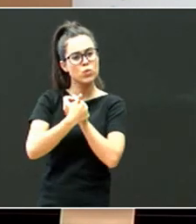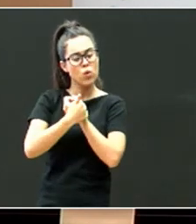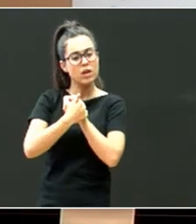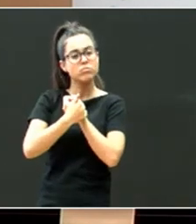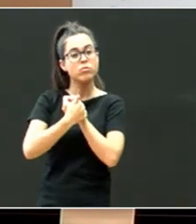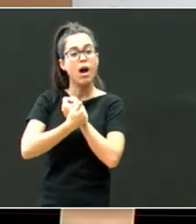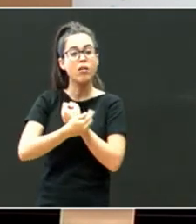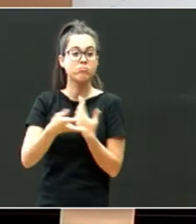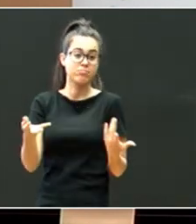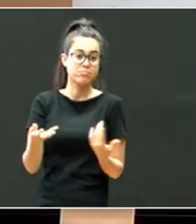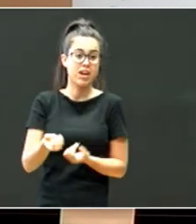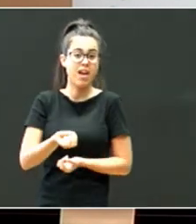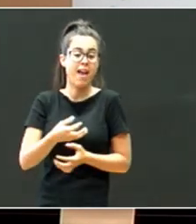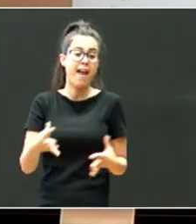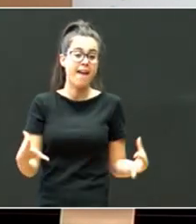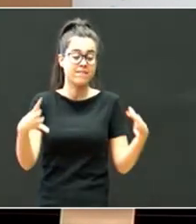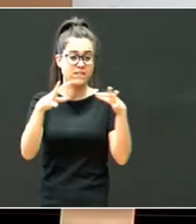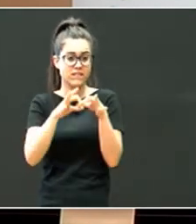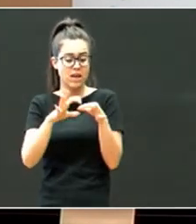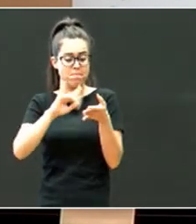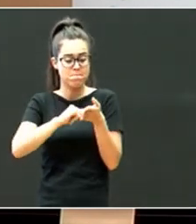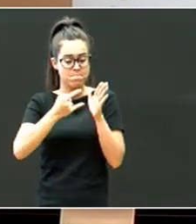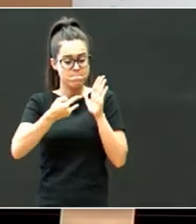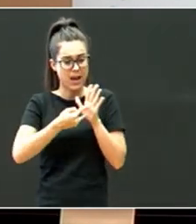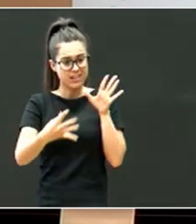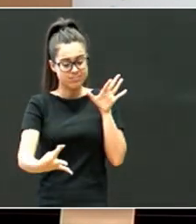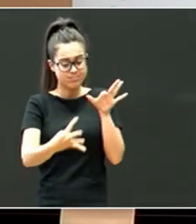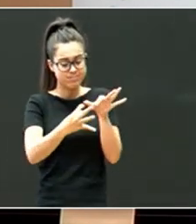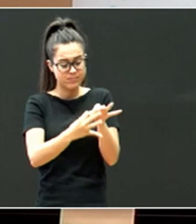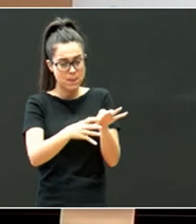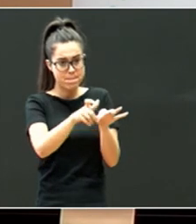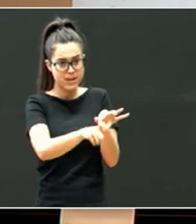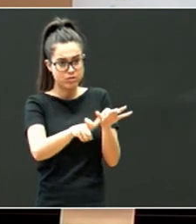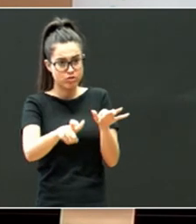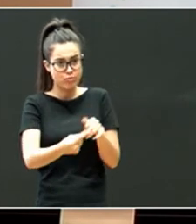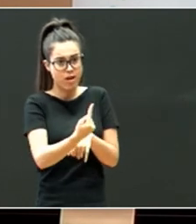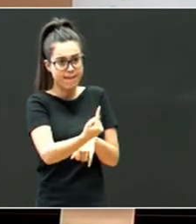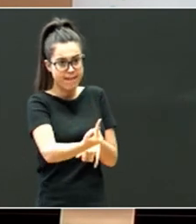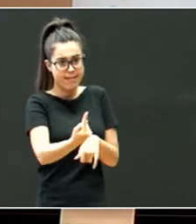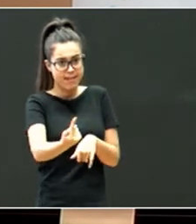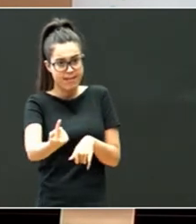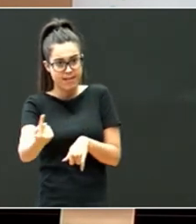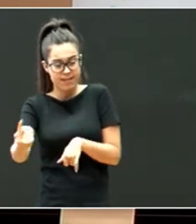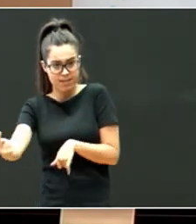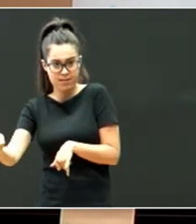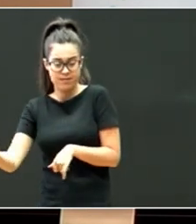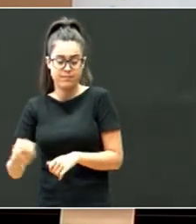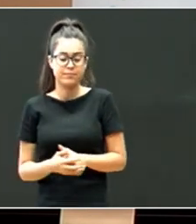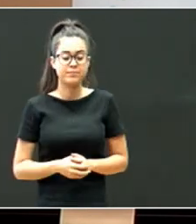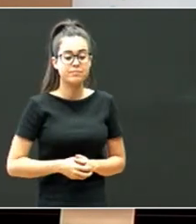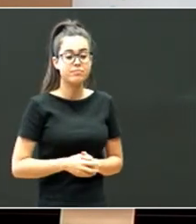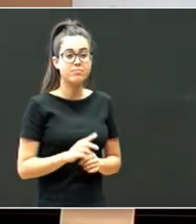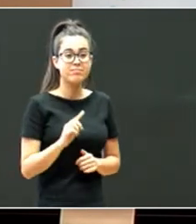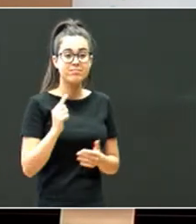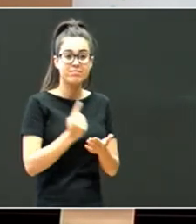egokia, eta plan, egoki ba, personalizatua ikasleari egiteko. Lehen, eta bigarren